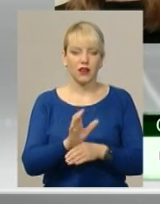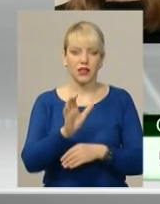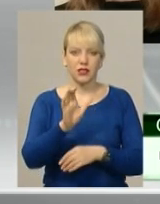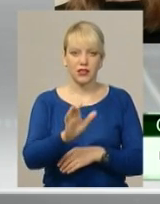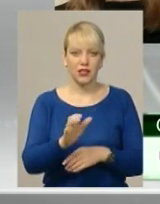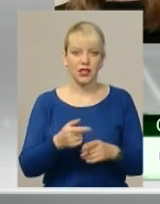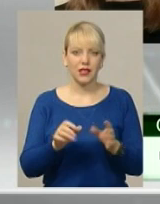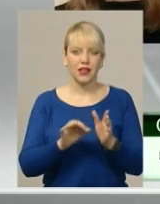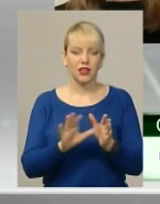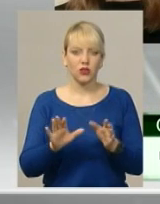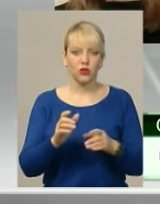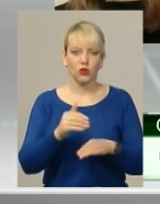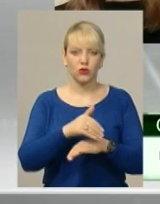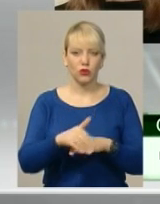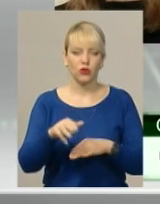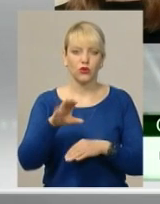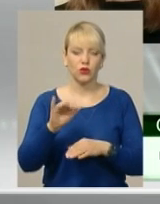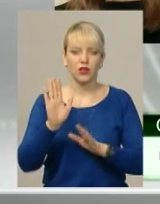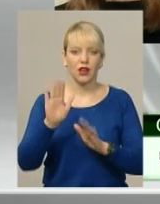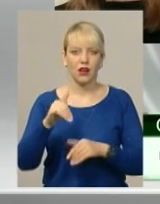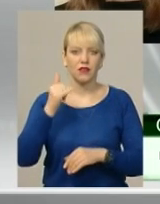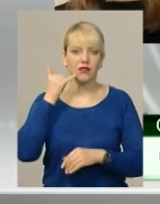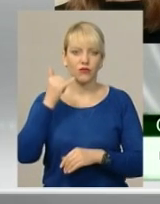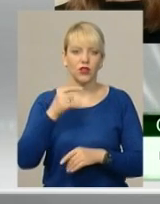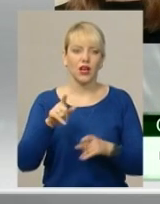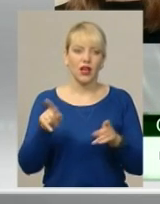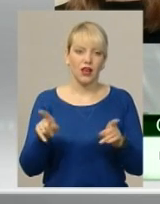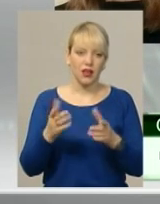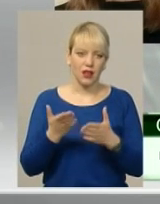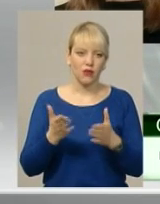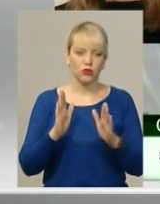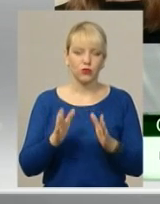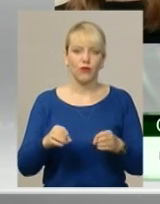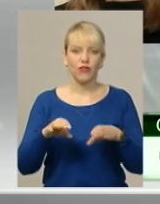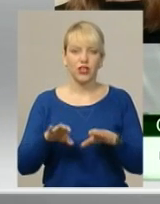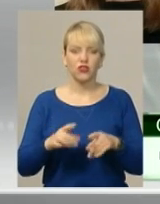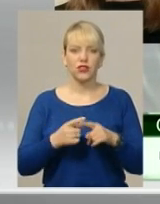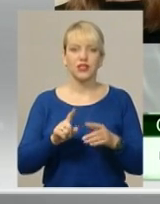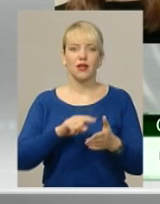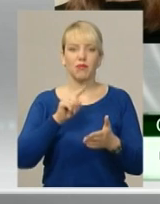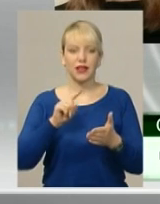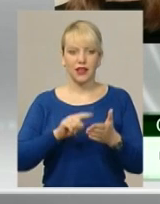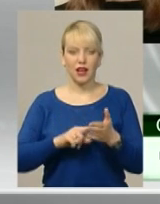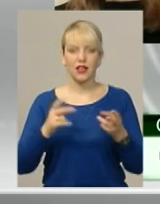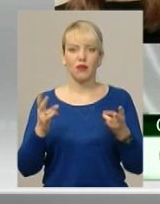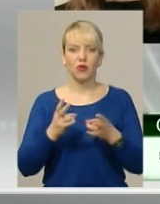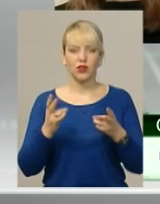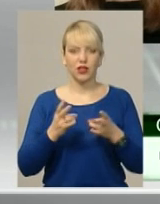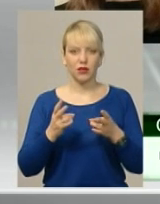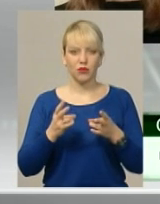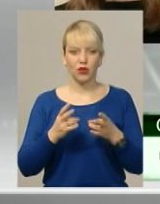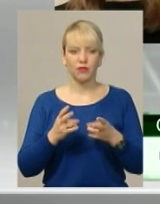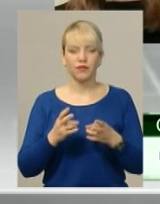електронку, то нехай телефонують і ми тоді вже якось будемо вирішувати це питання. І потрібно проінструлювати